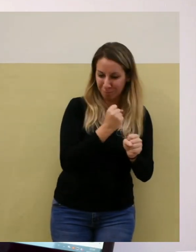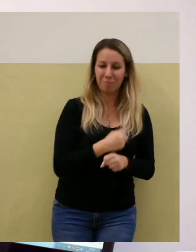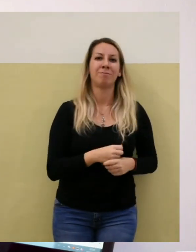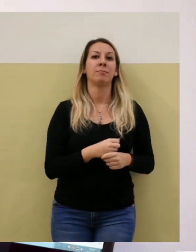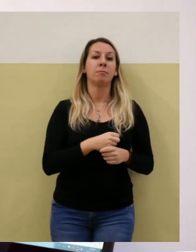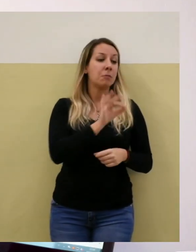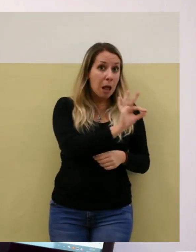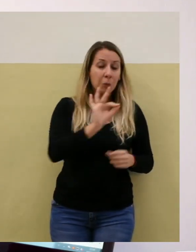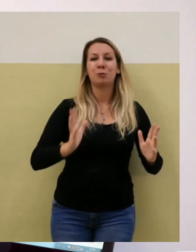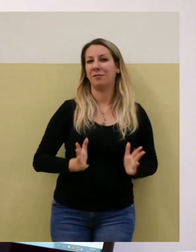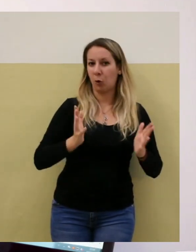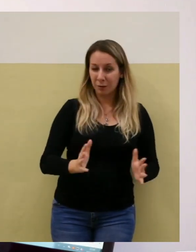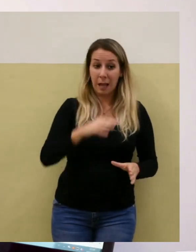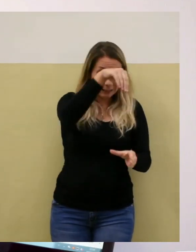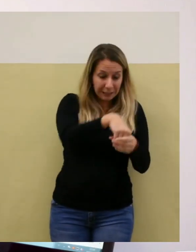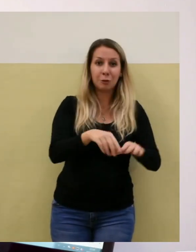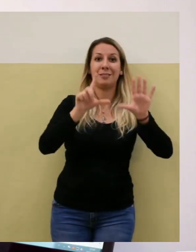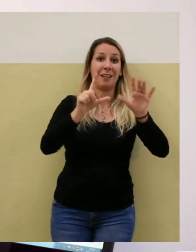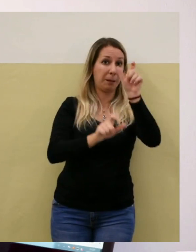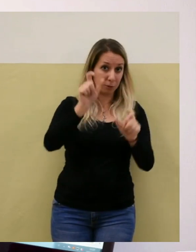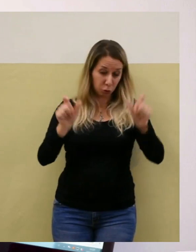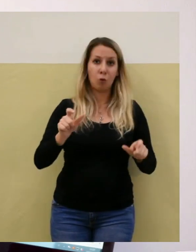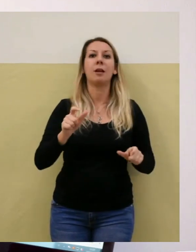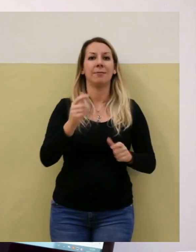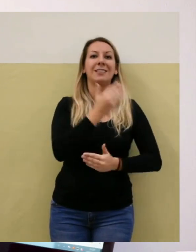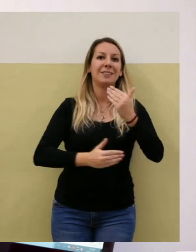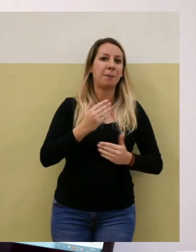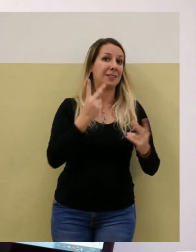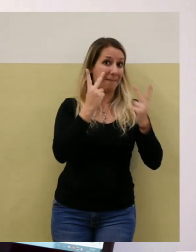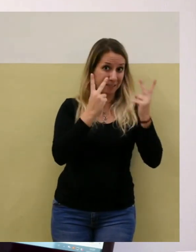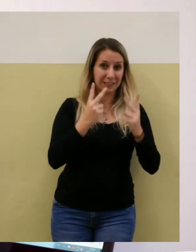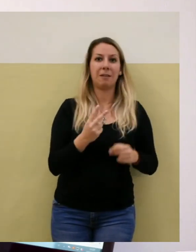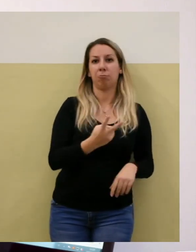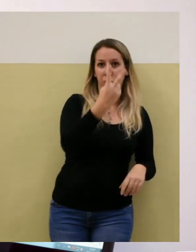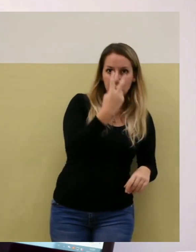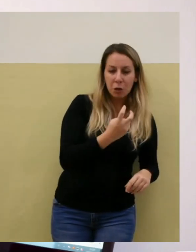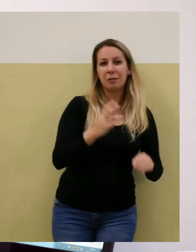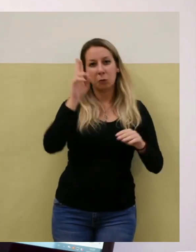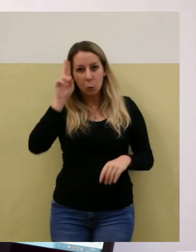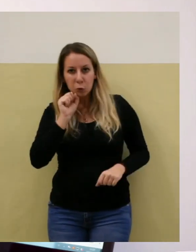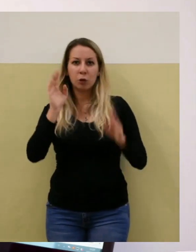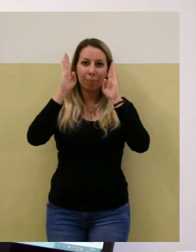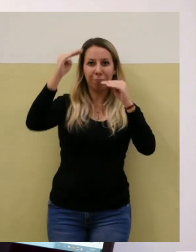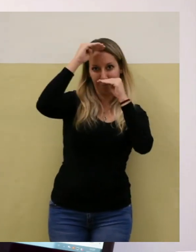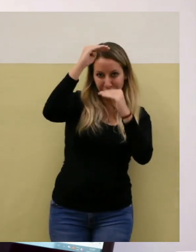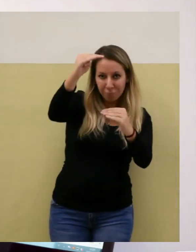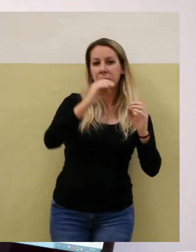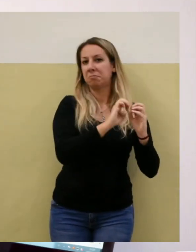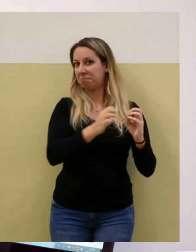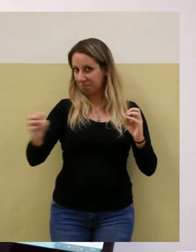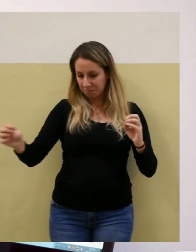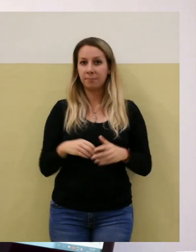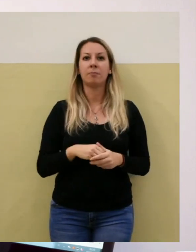questi volontari ci sono 7 persone con disabilità visiva Che rappresentano un contributo